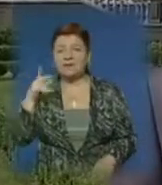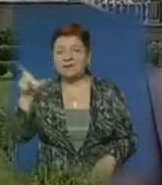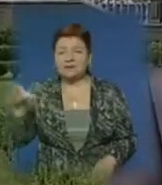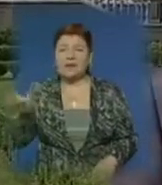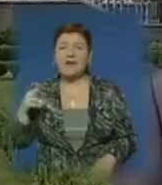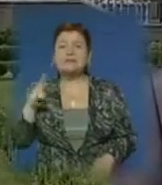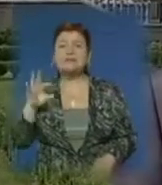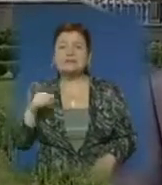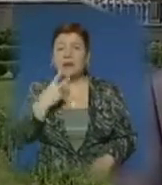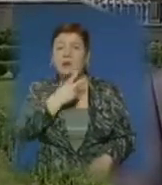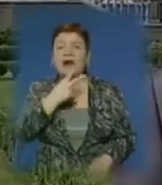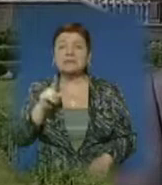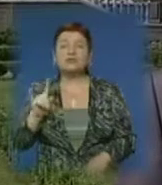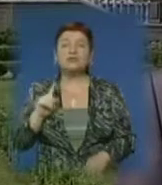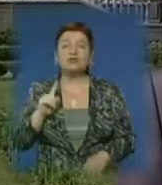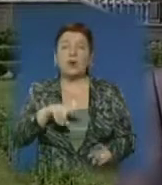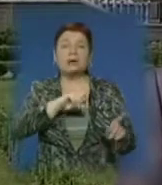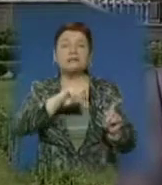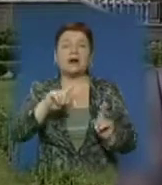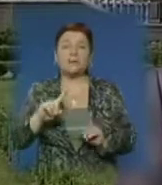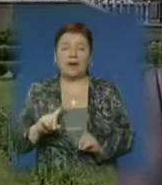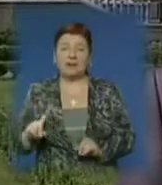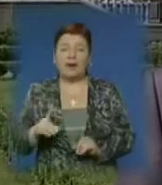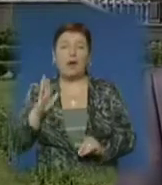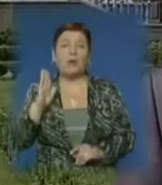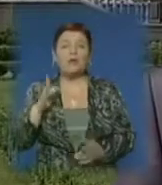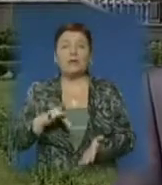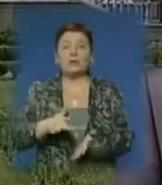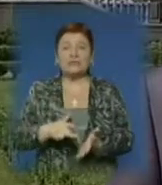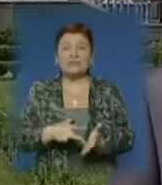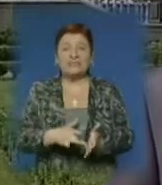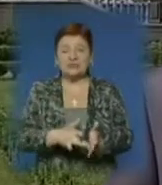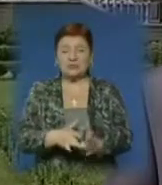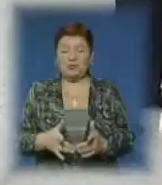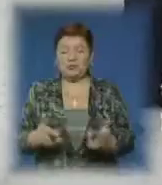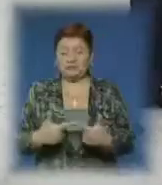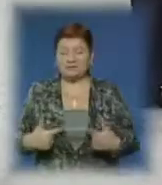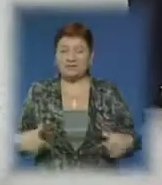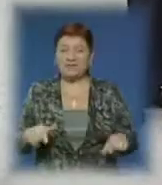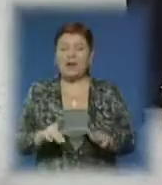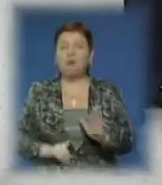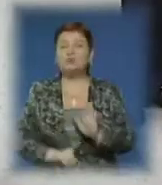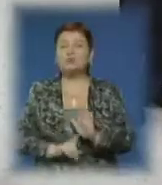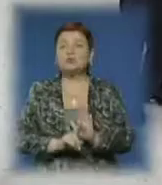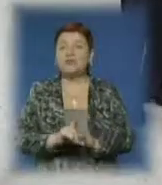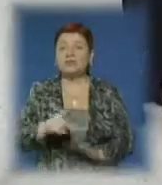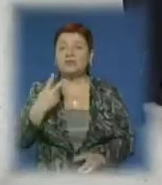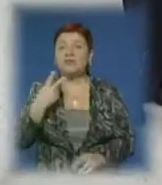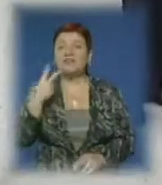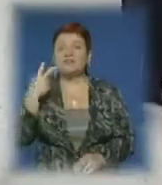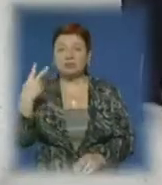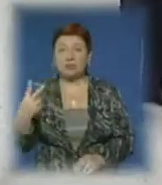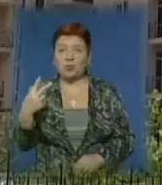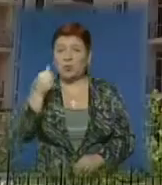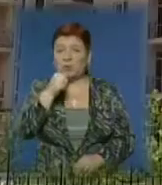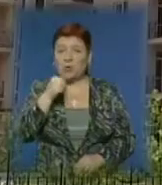показує, що дійсно Закарпаття буде туристично-рекреаційним краєм. Розпочати у 2002-му за кілька